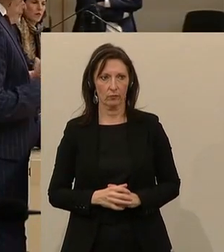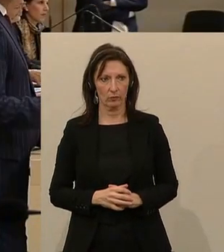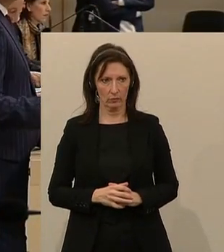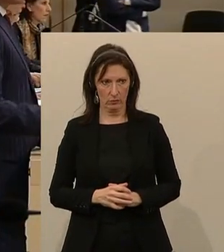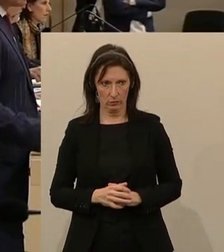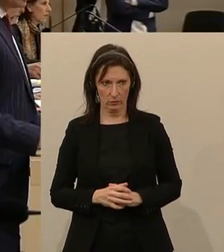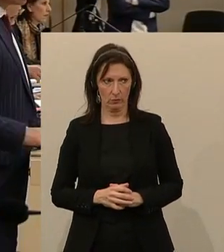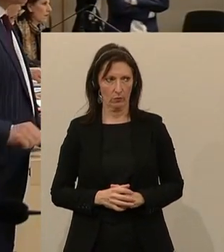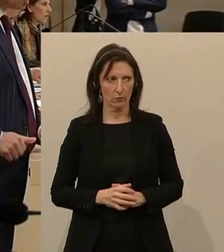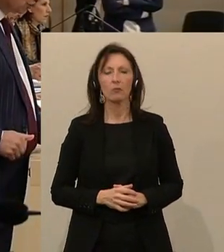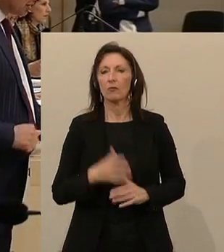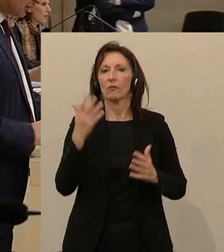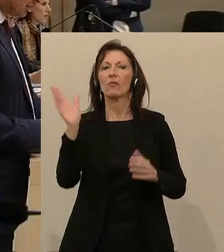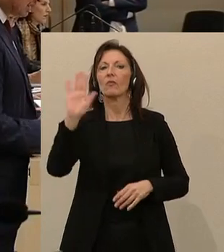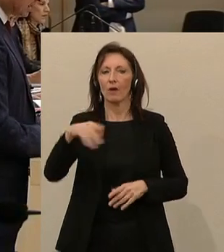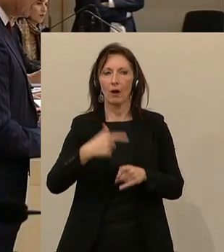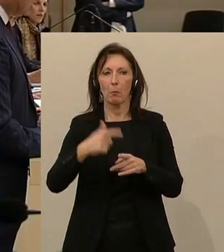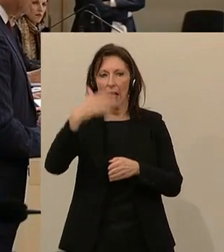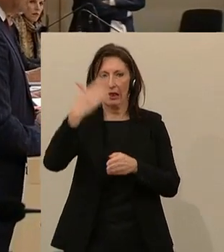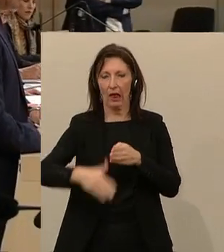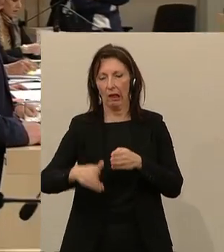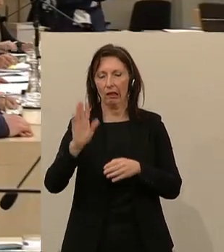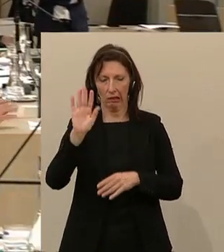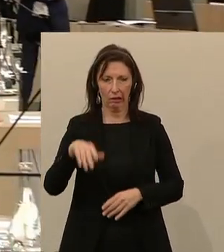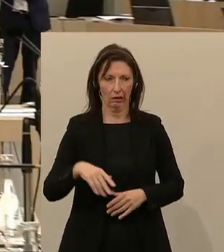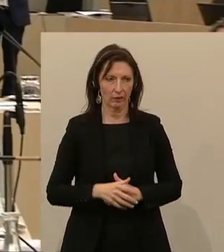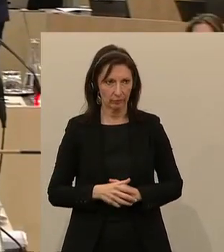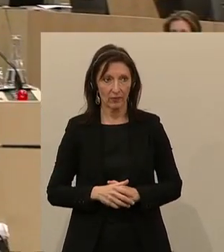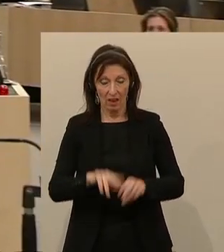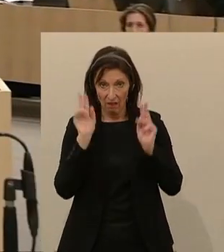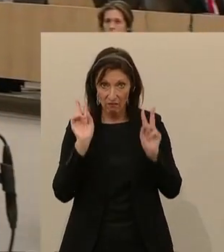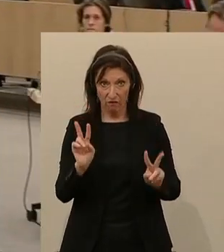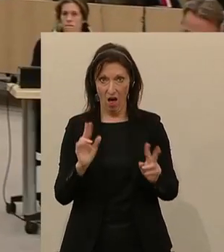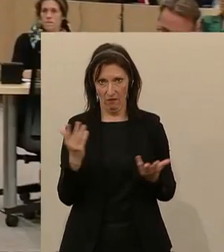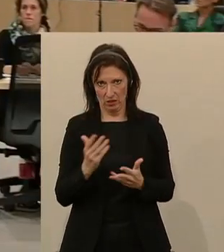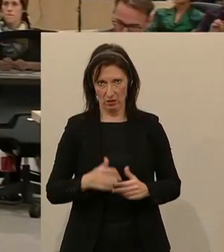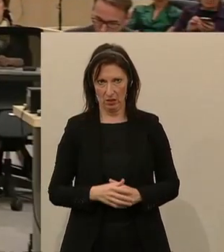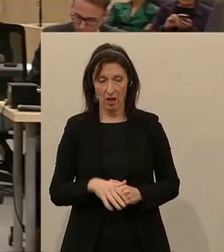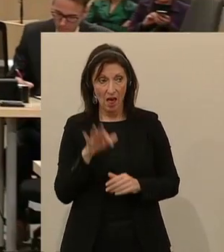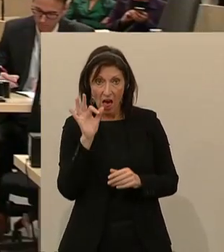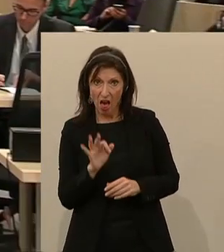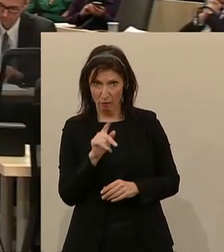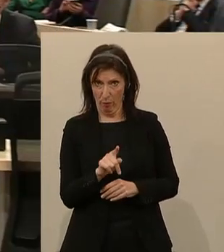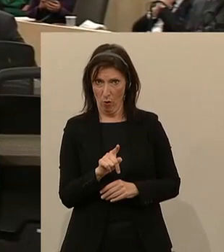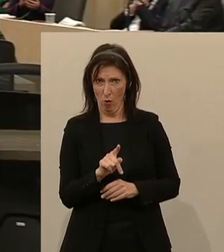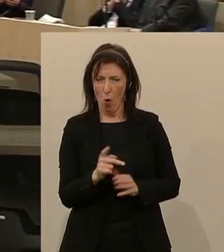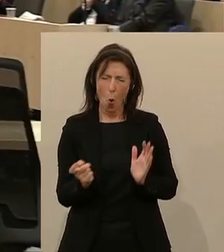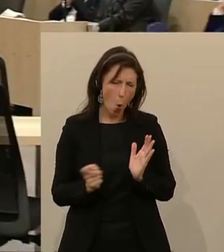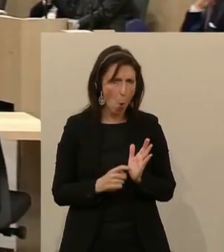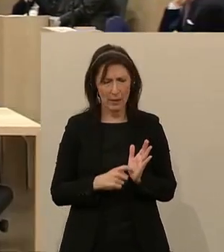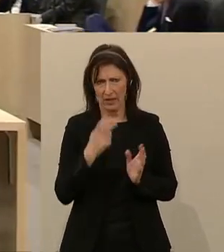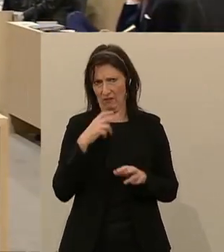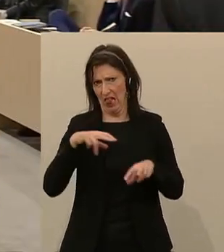Ich komme aber eh schon zum Schluss, dann können Sie sich wieder. Die Wahrheit ist, die FPÖ wollte unbedingt in die Regierung,